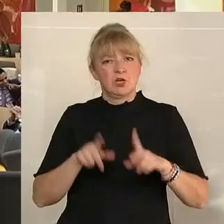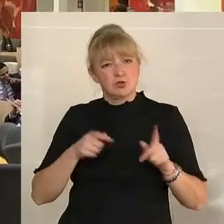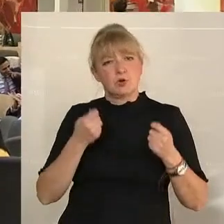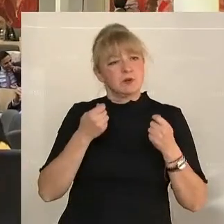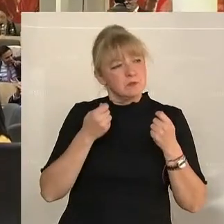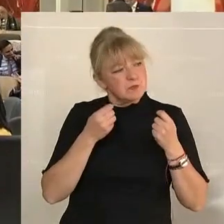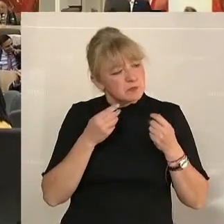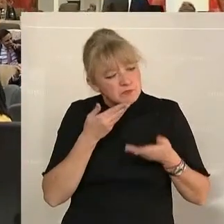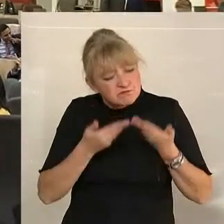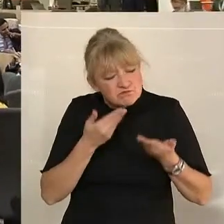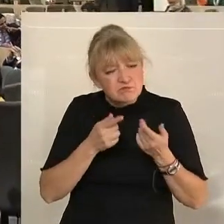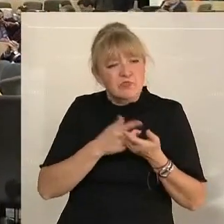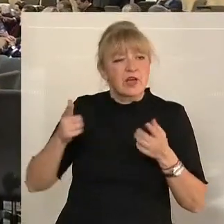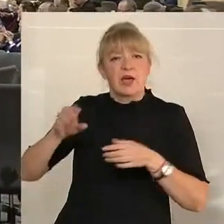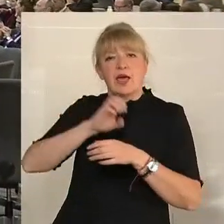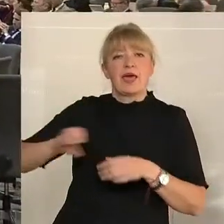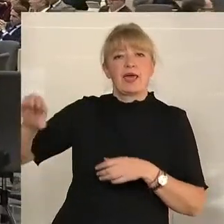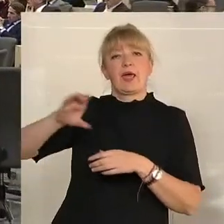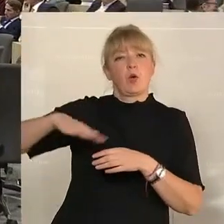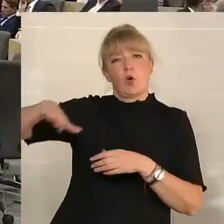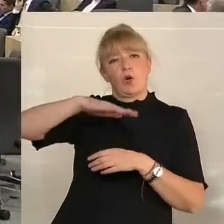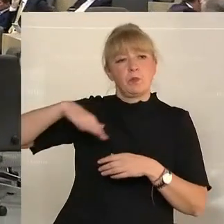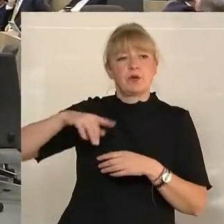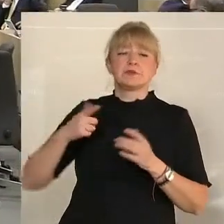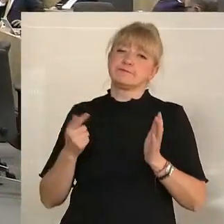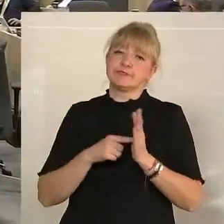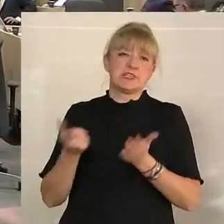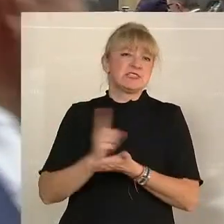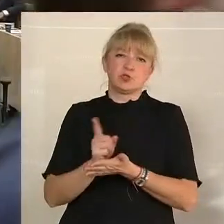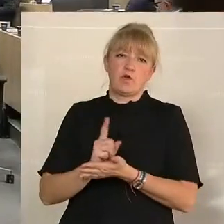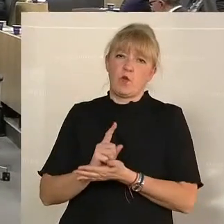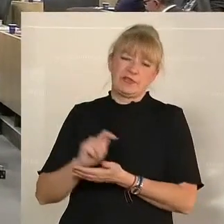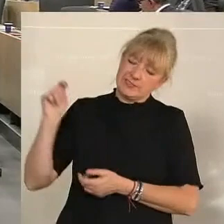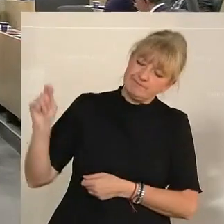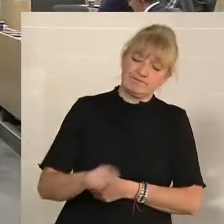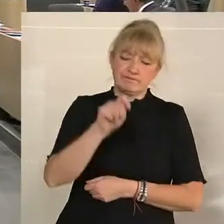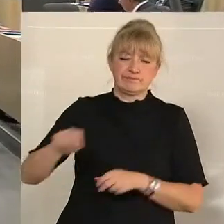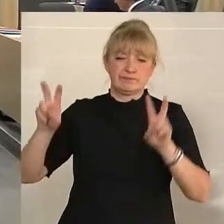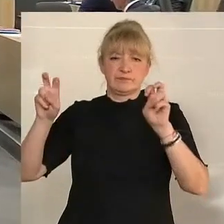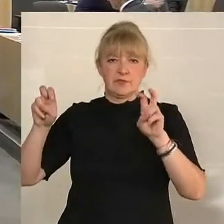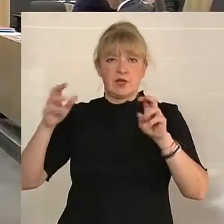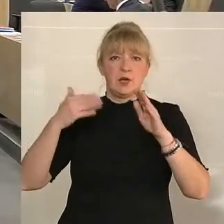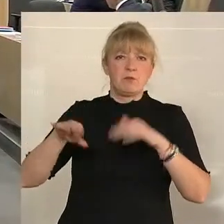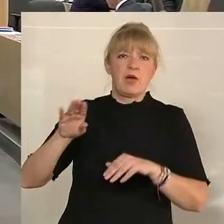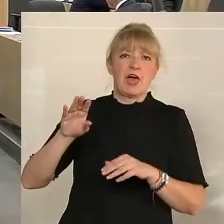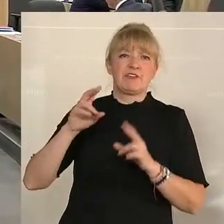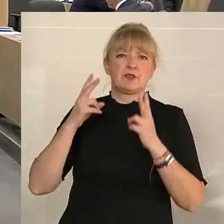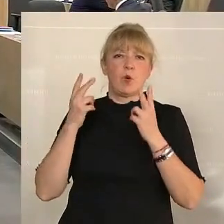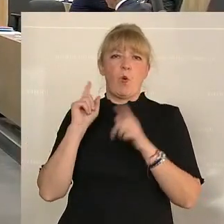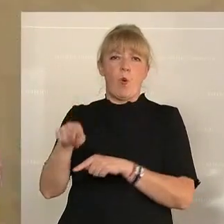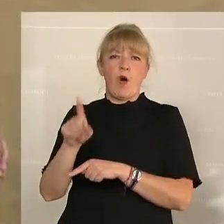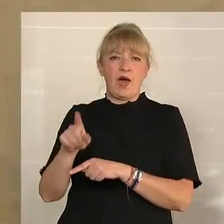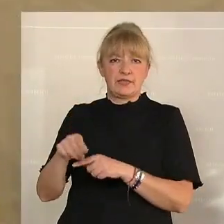mit Nachdruck auf der europäischen Ebene für ein sofortiges Aussetzen des sogenannten Merit-Order-Prinzips zur